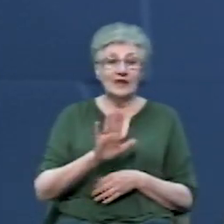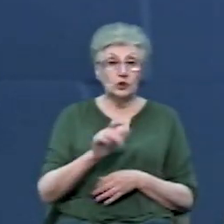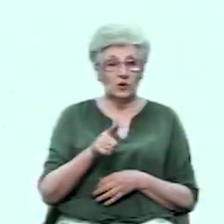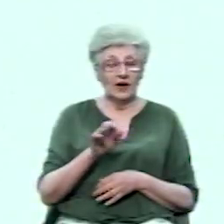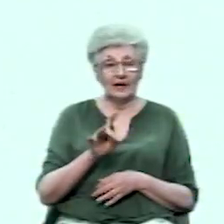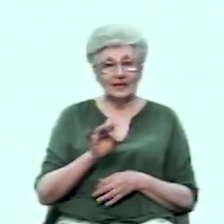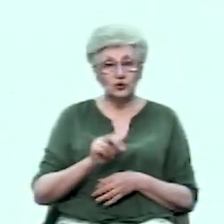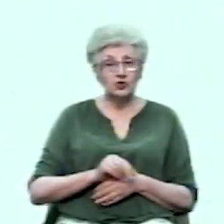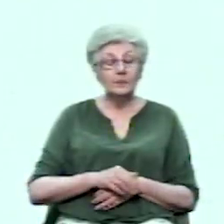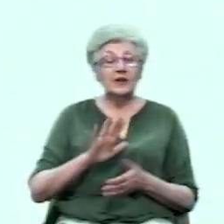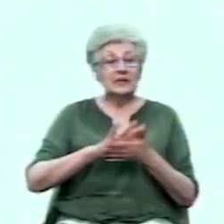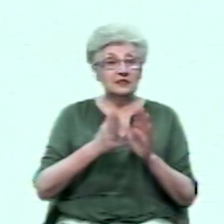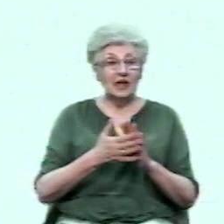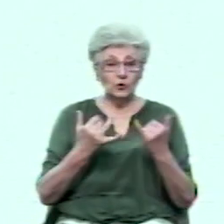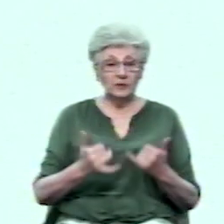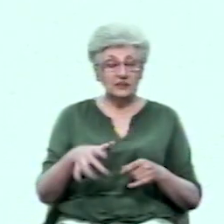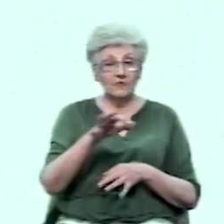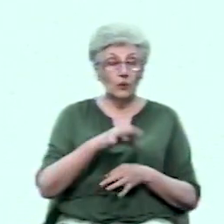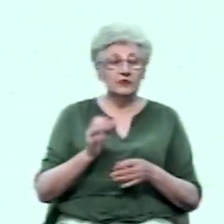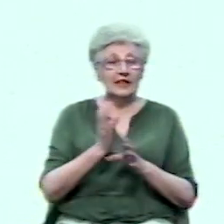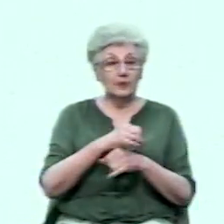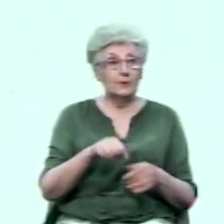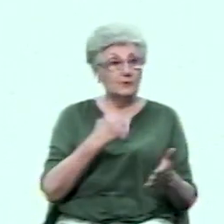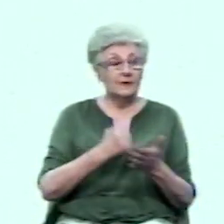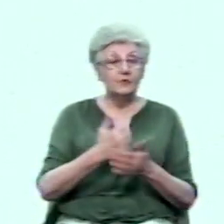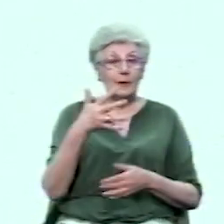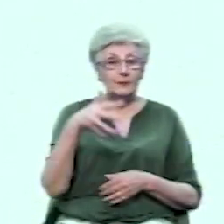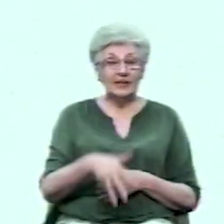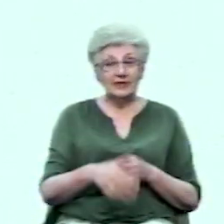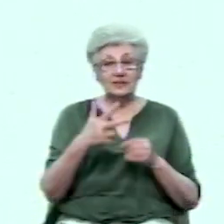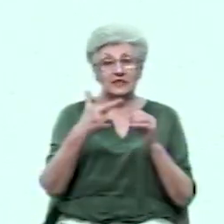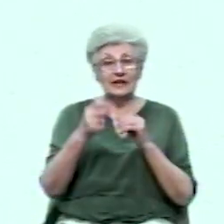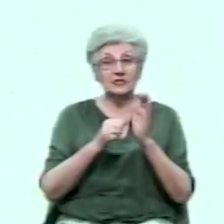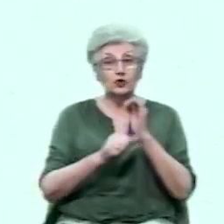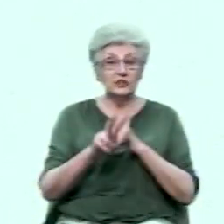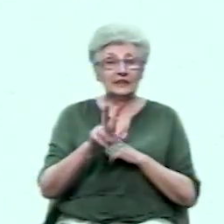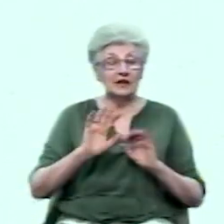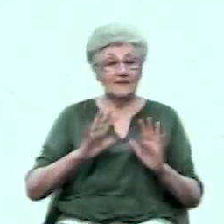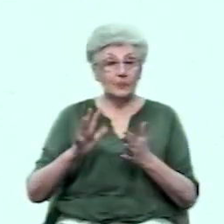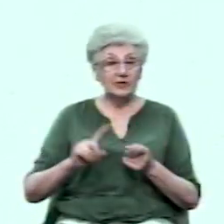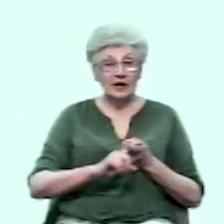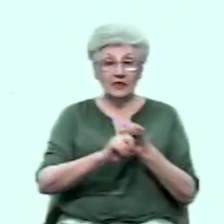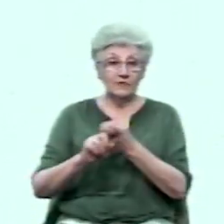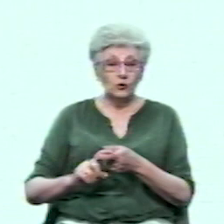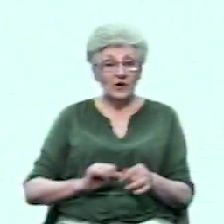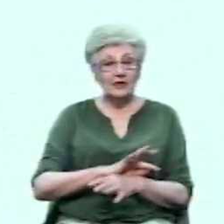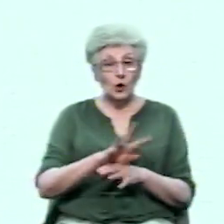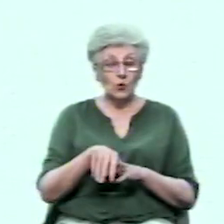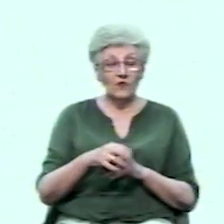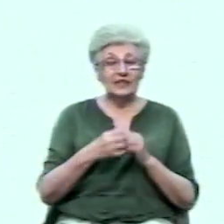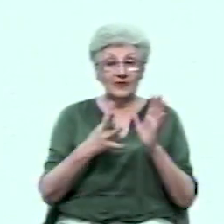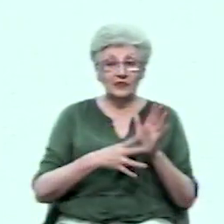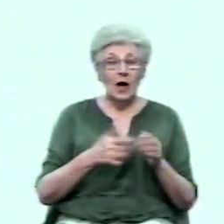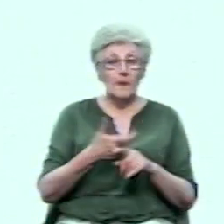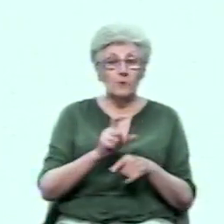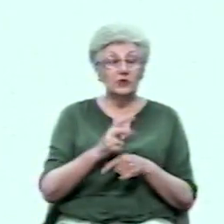Станом на зараз в області лабораторно підтвердили 5363 випадки інфікування COVID-19. Понад 3